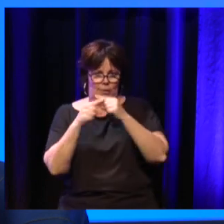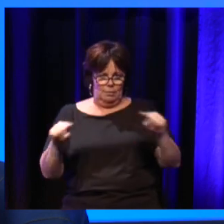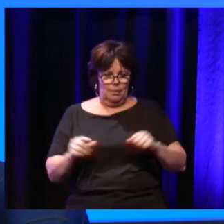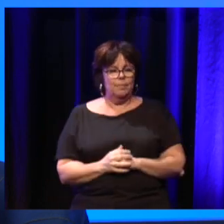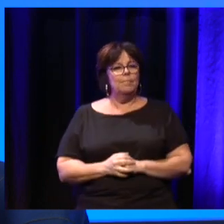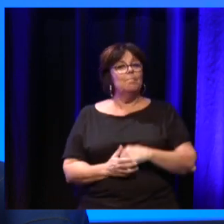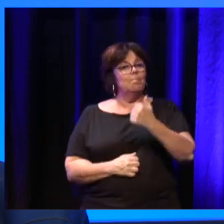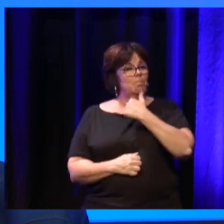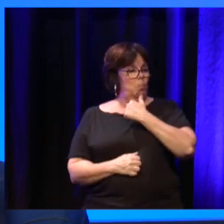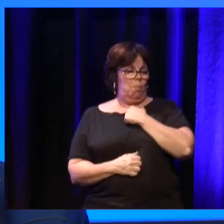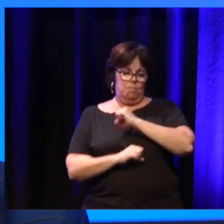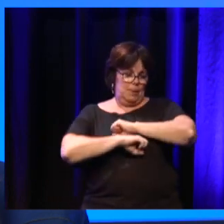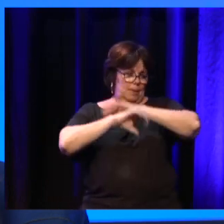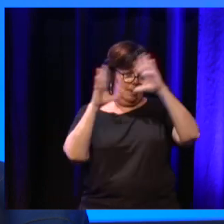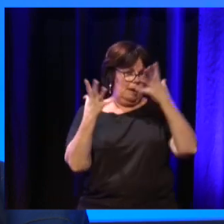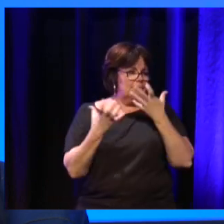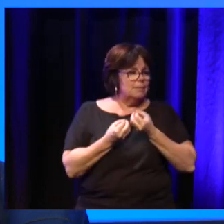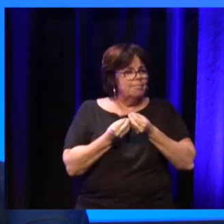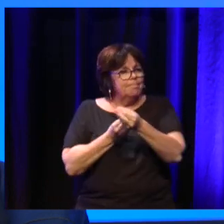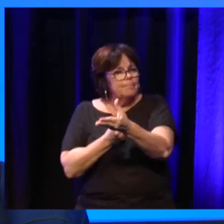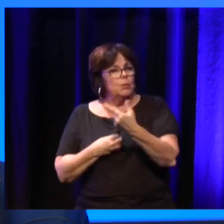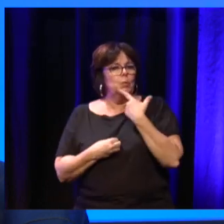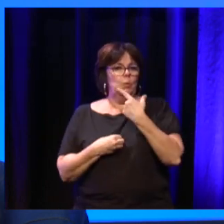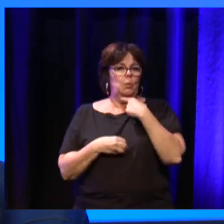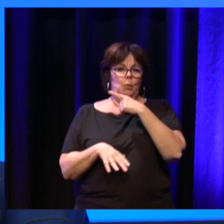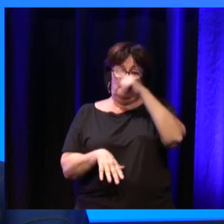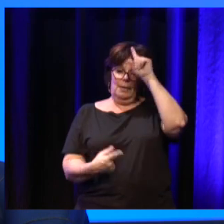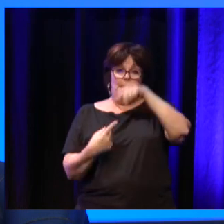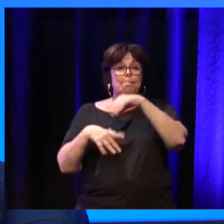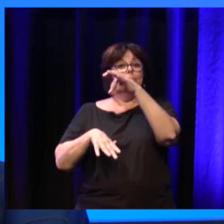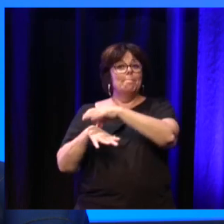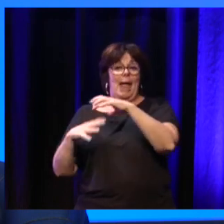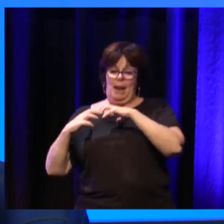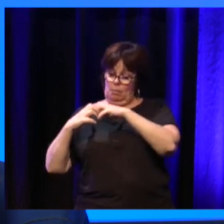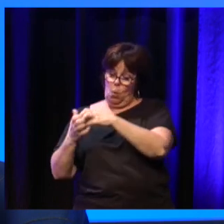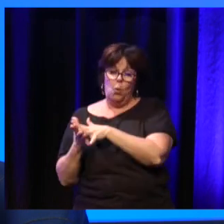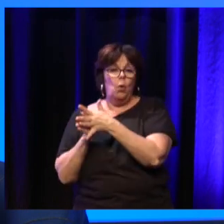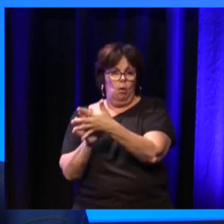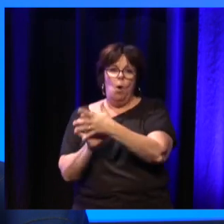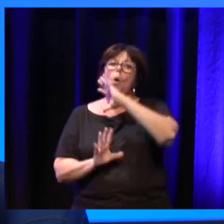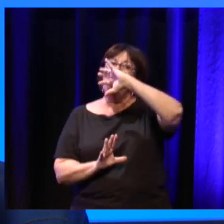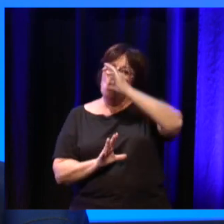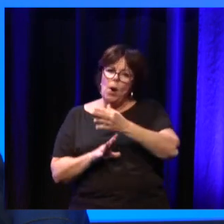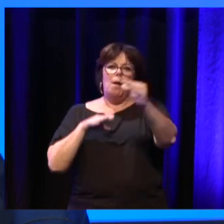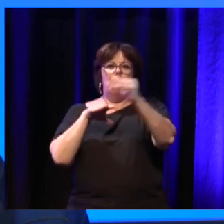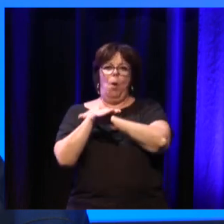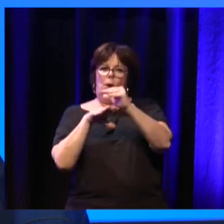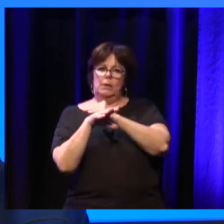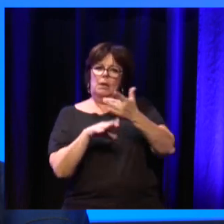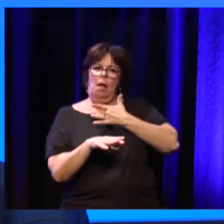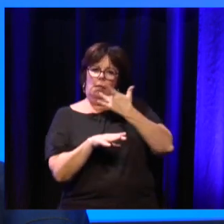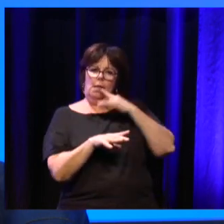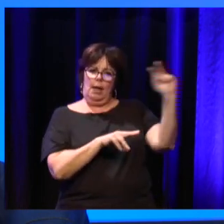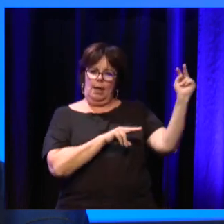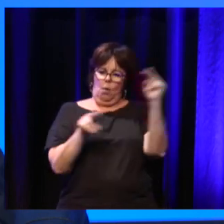sujet maladie neuroévolutive intéresse l'action publique si, entre guillemets, on arrive à bien le vendre.